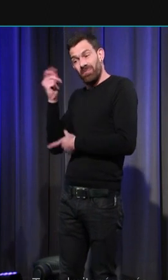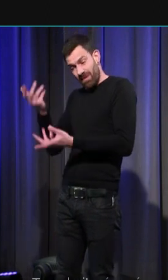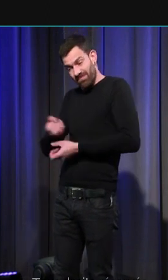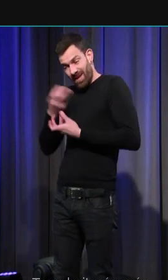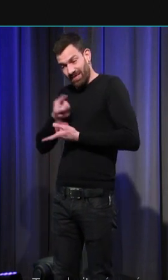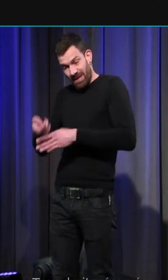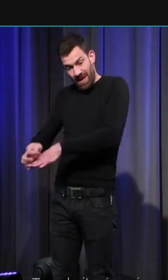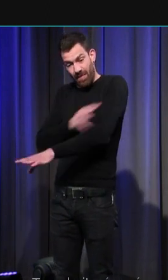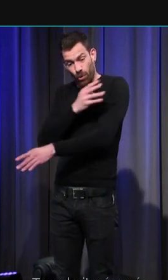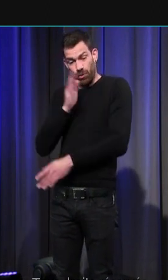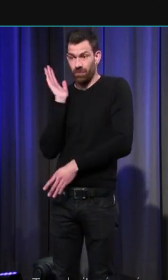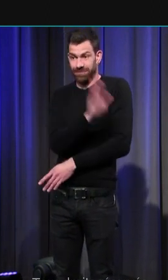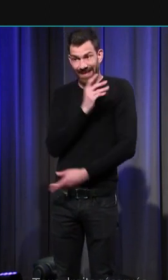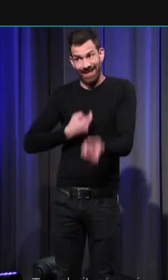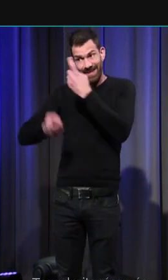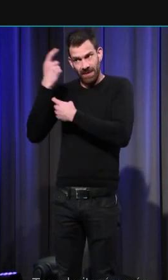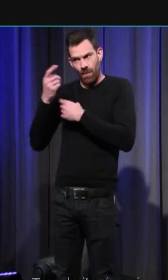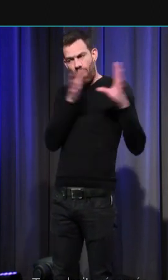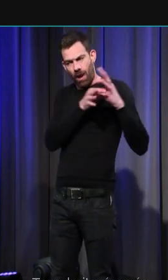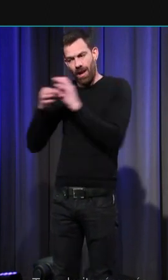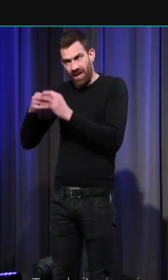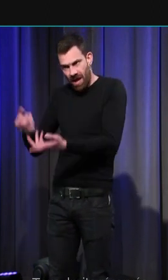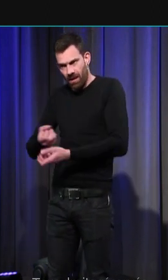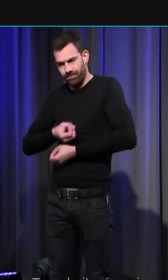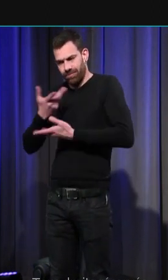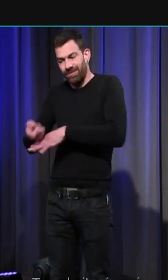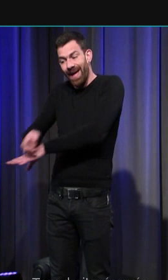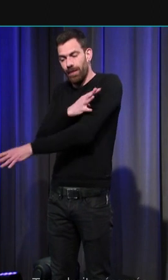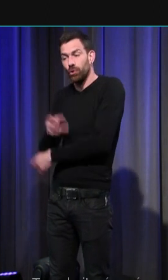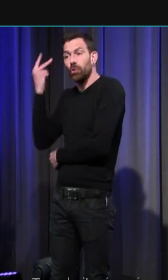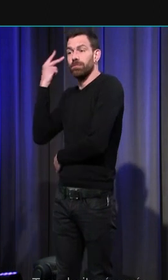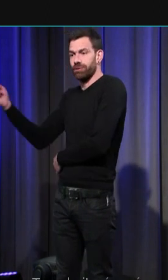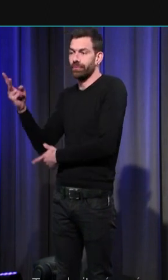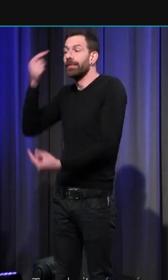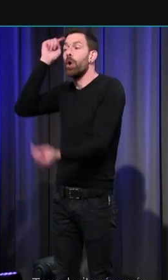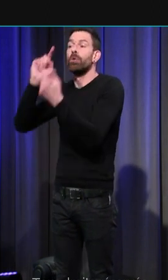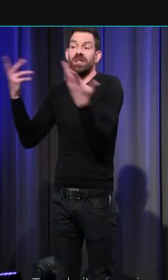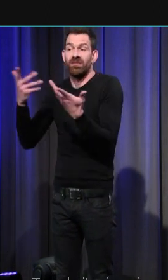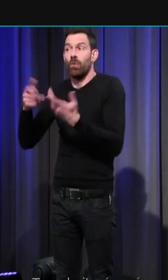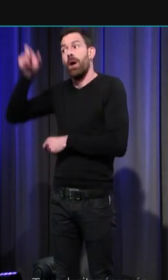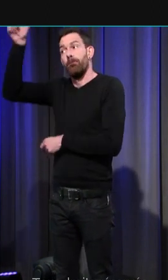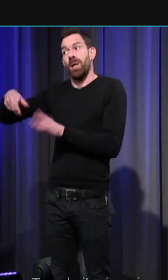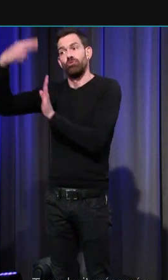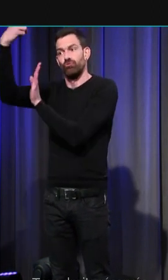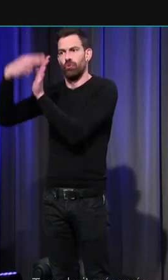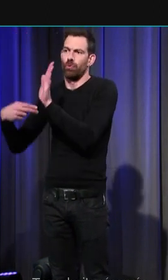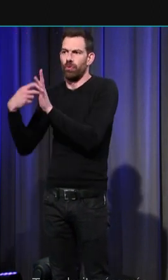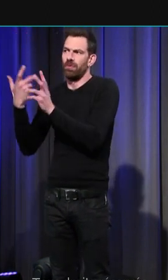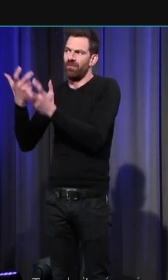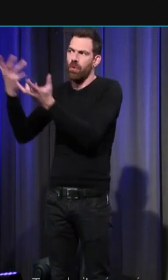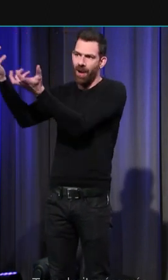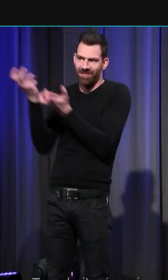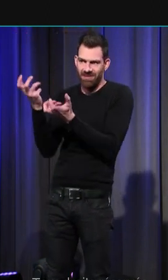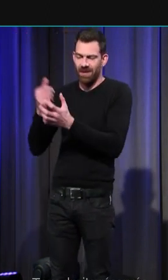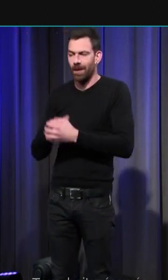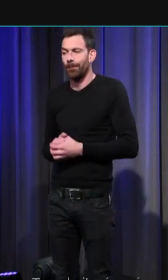en scène les siennes propres afin de susciter l'adhésion émotionnelle de son lecteur. En